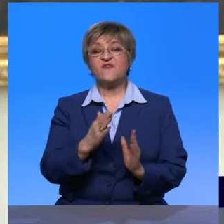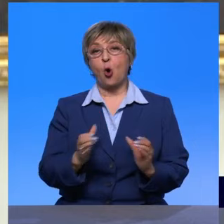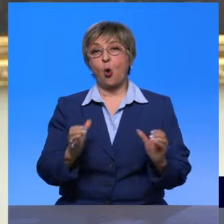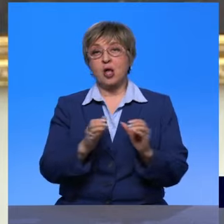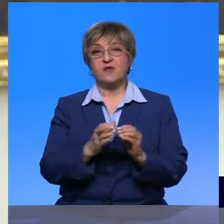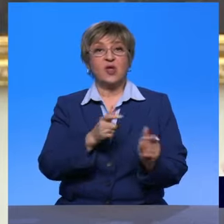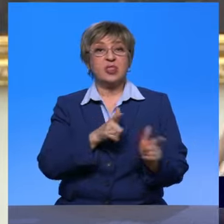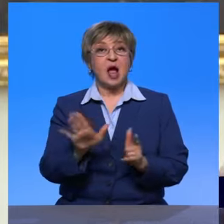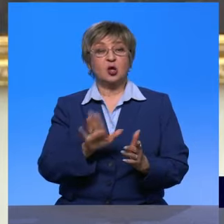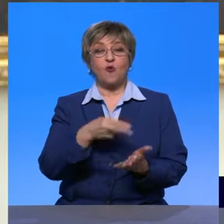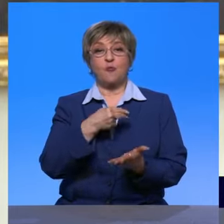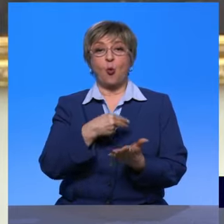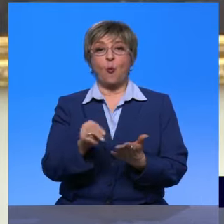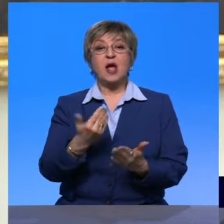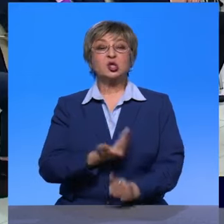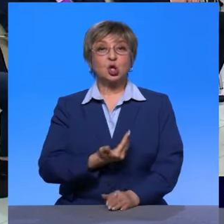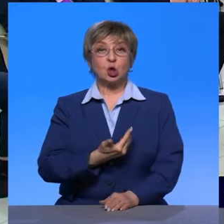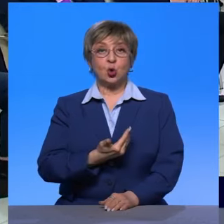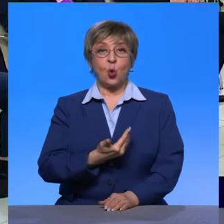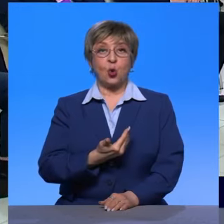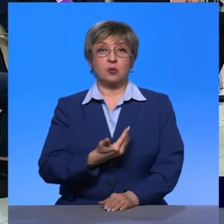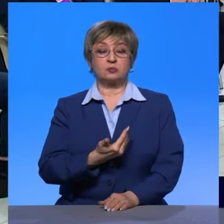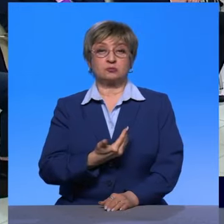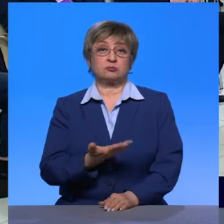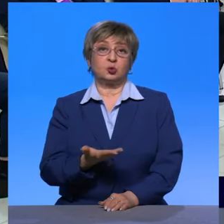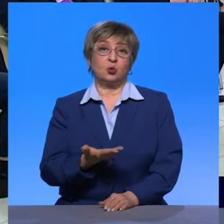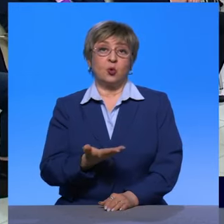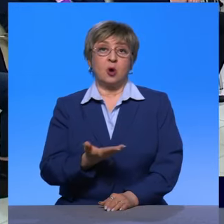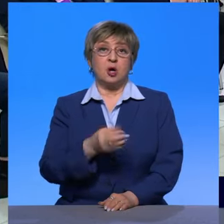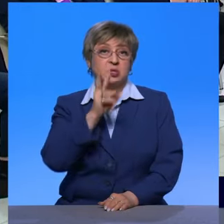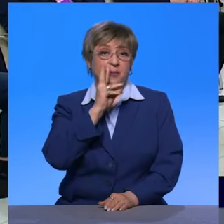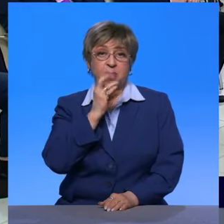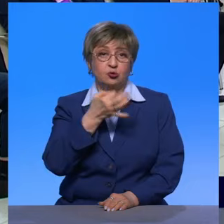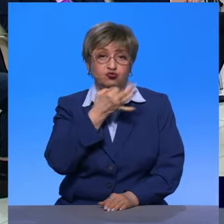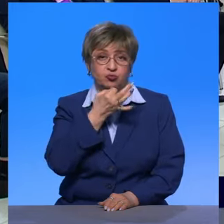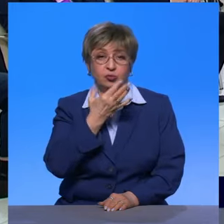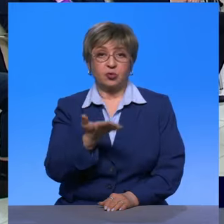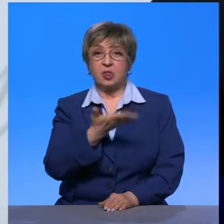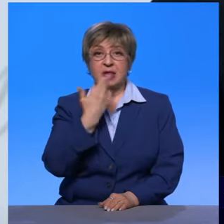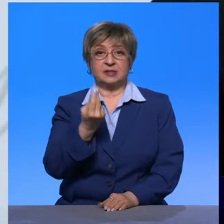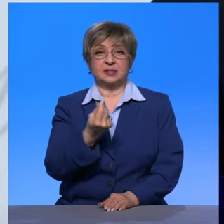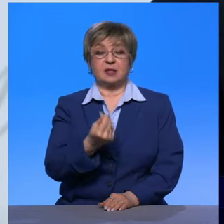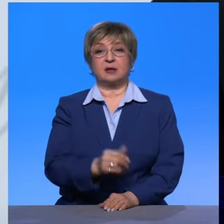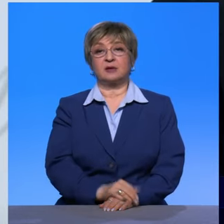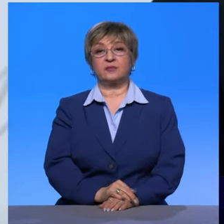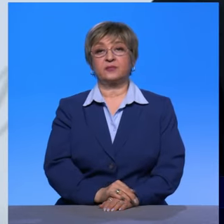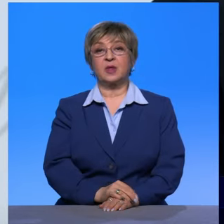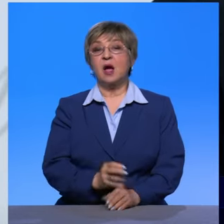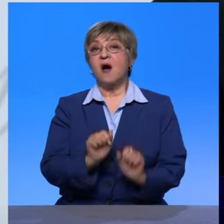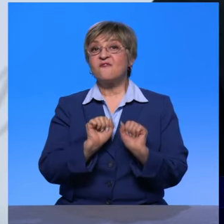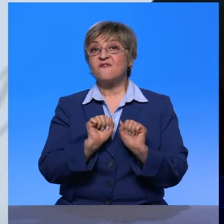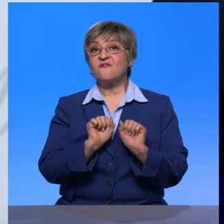не готов еще покупать жилье и по зарплате, нет еще средств. Возможно